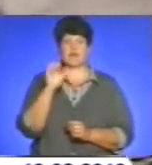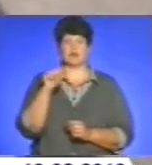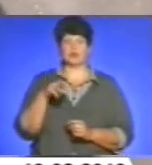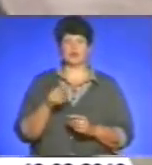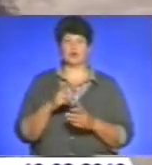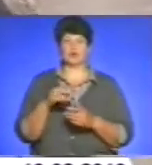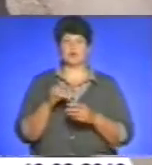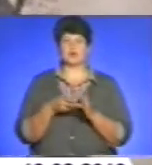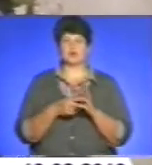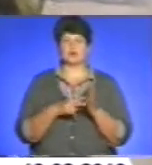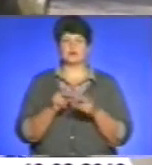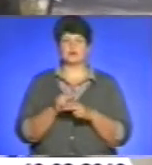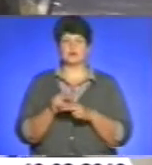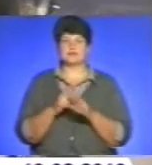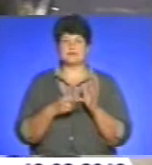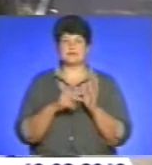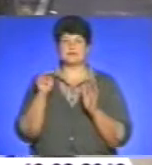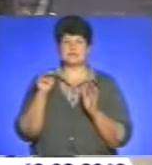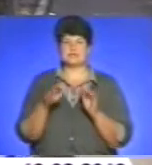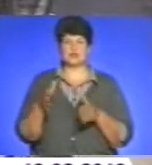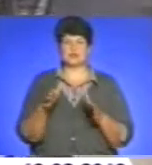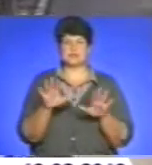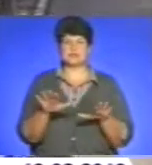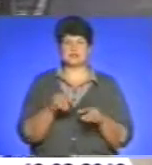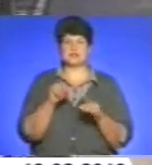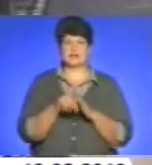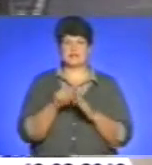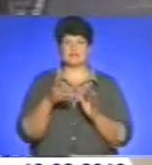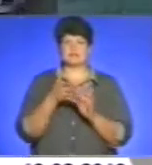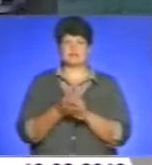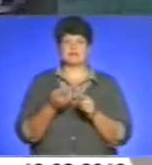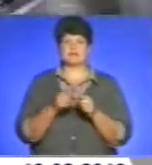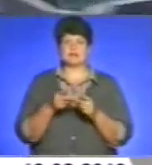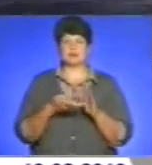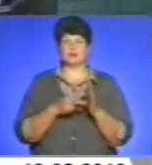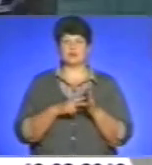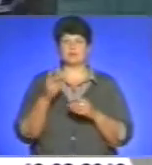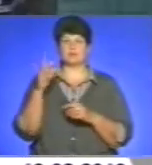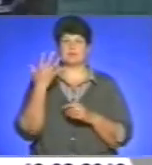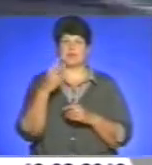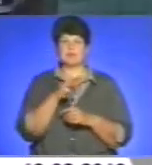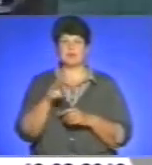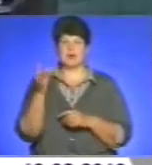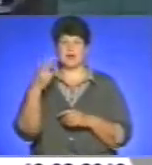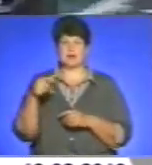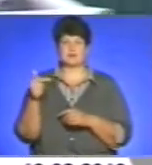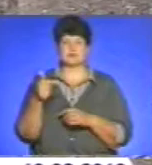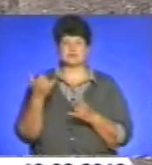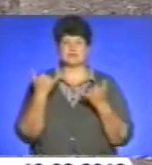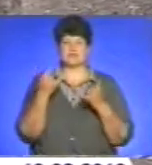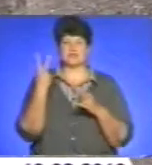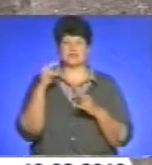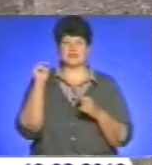7700 кілометрів доріг місцевого значення. Витратити на це планують майже 5 мільярдів гривень. Наразі 2370